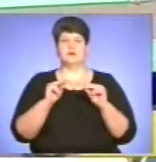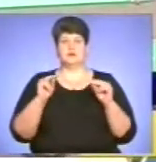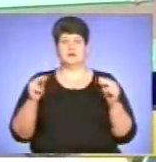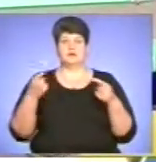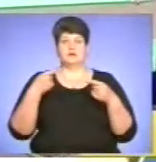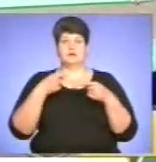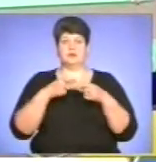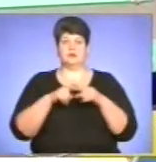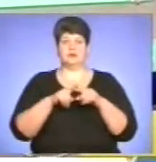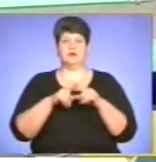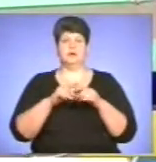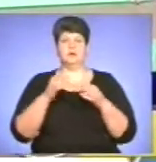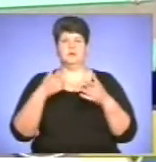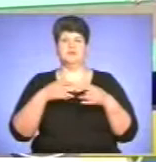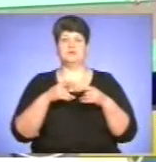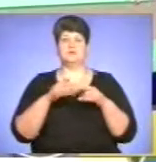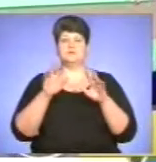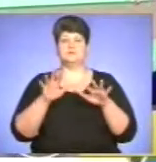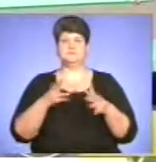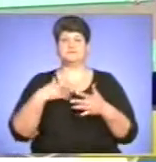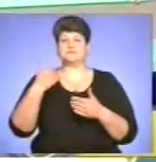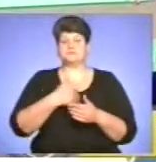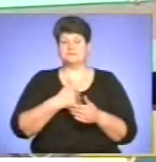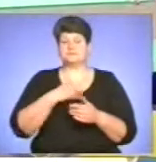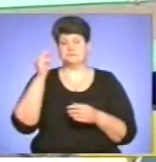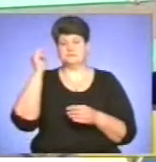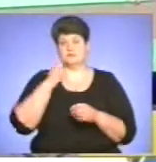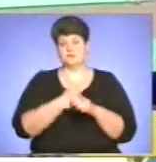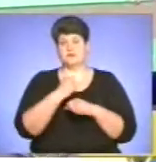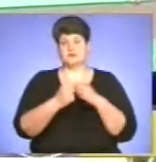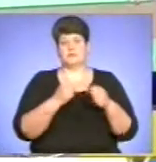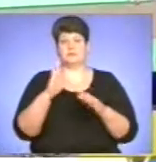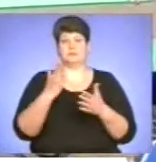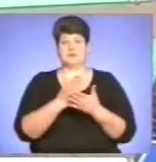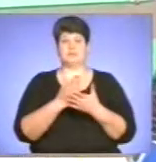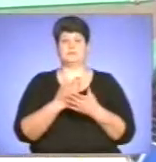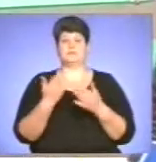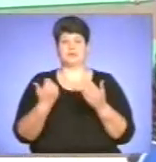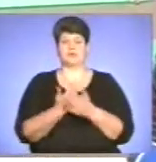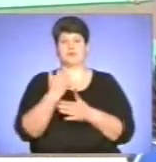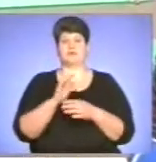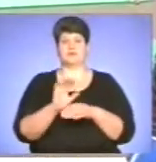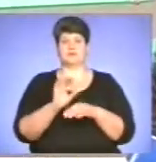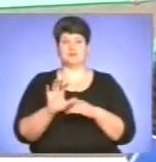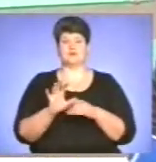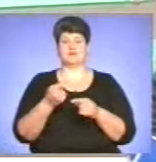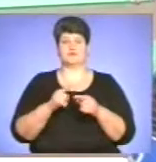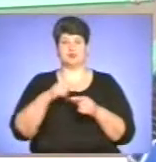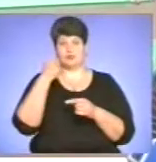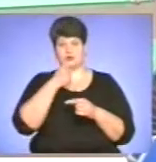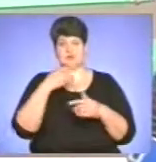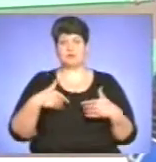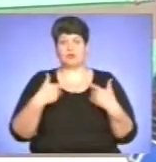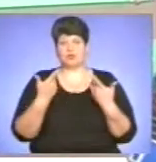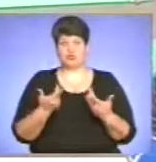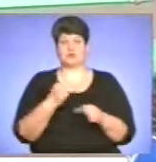які бажають працевлаштуватися. Будемо мати молодих випускників цьогорічних, яким запропонуємо